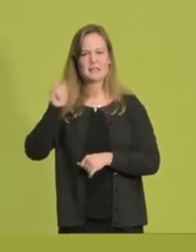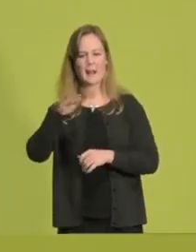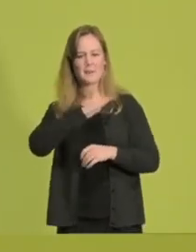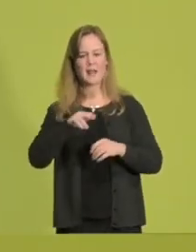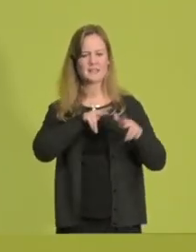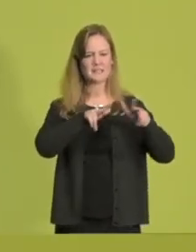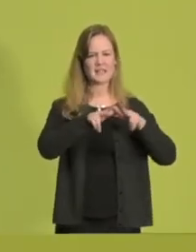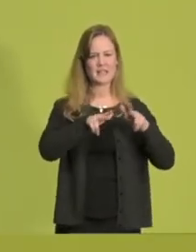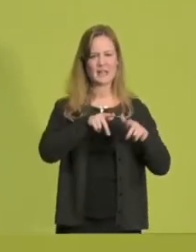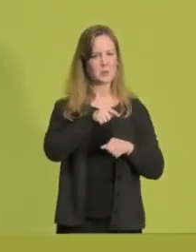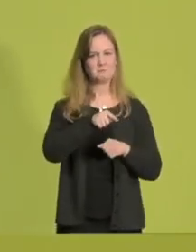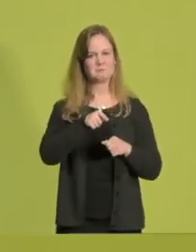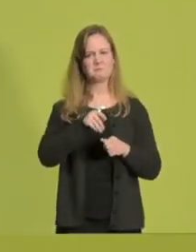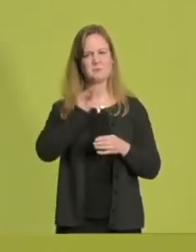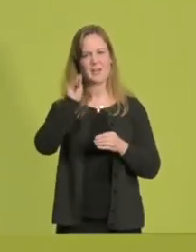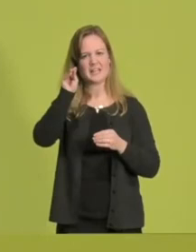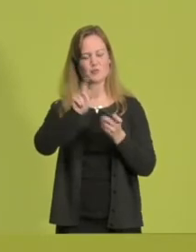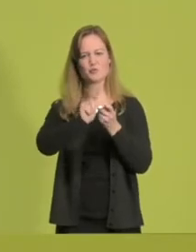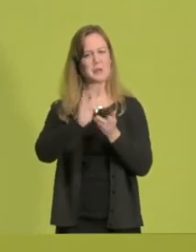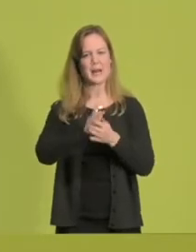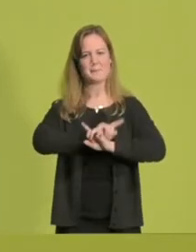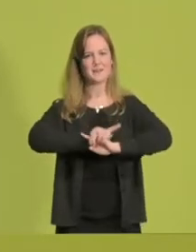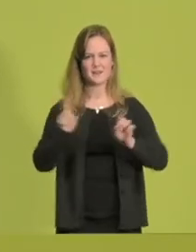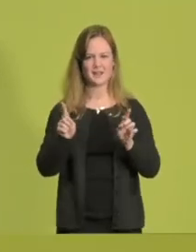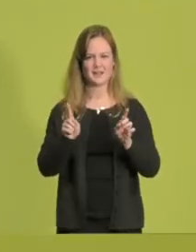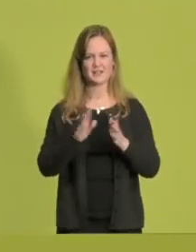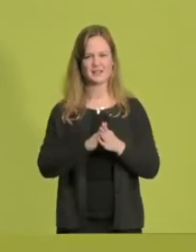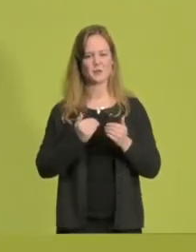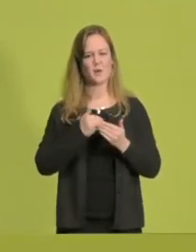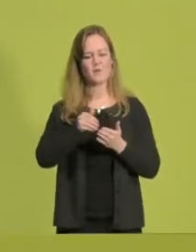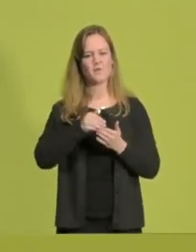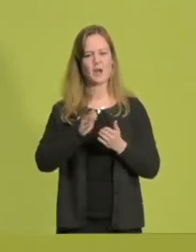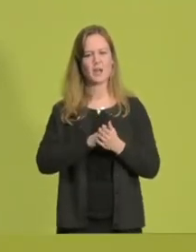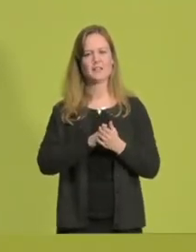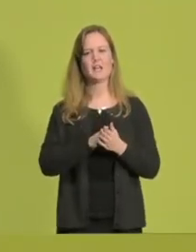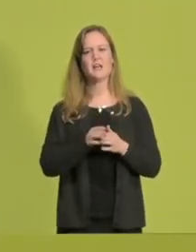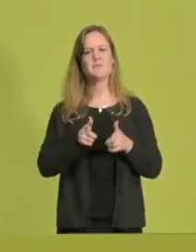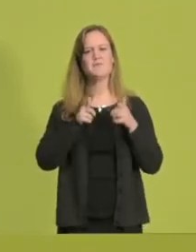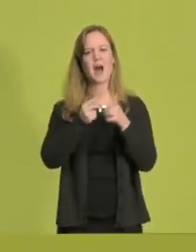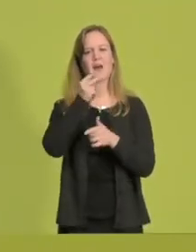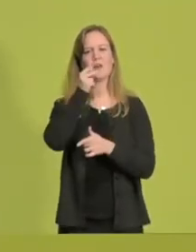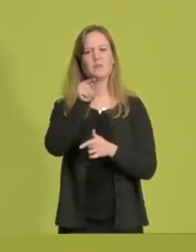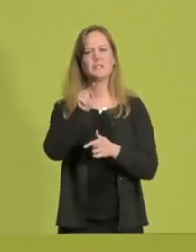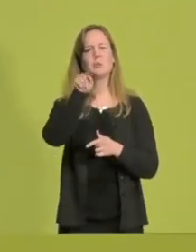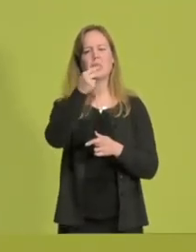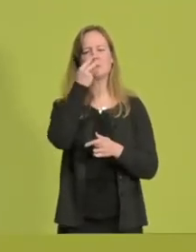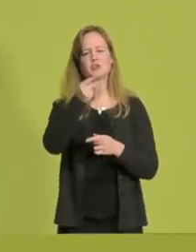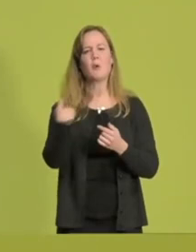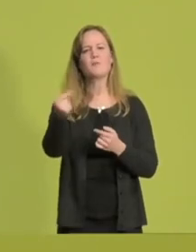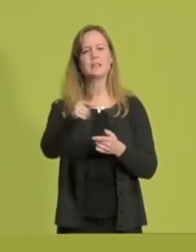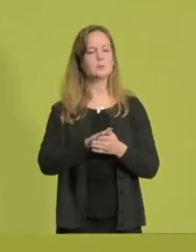Aufbruch in eine bessere Zukunft nicht gelingen kann. Dieses Mantra von Fahren auf Sicht ist doch keine Politik, sondern es ist